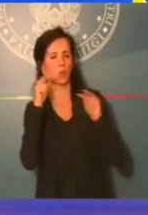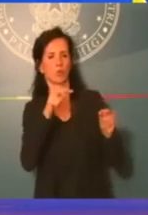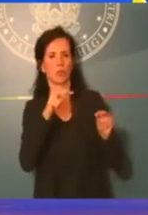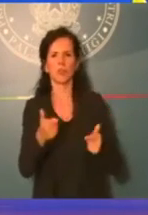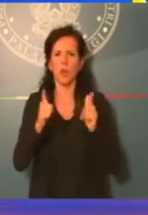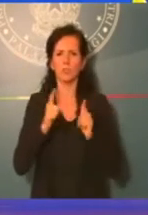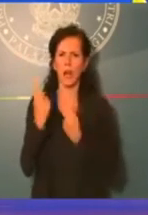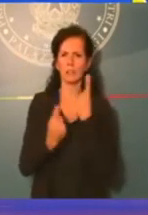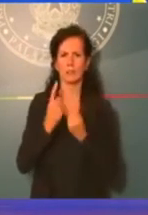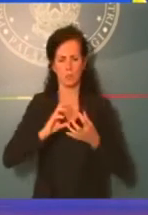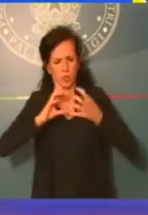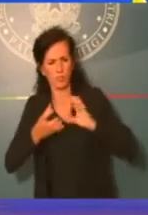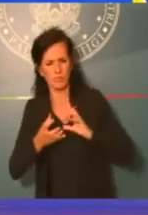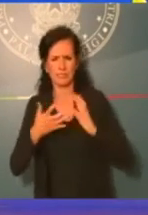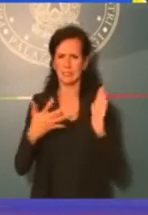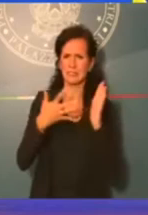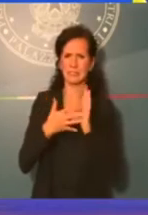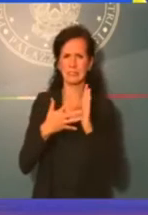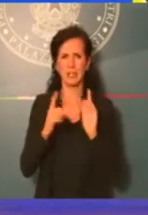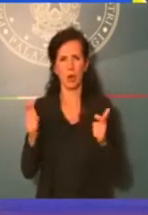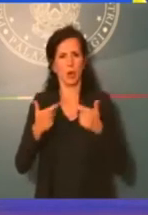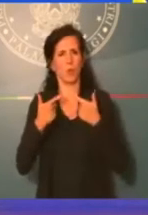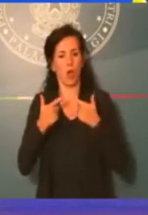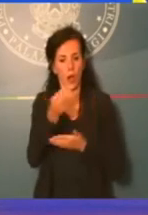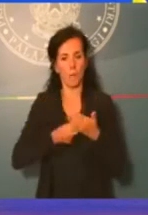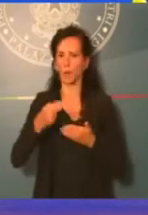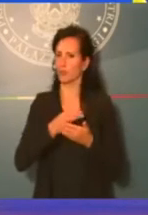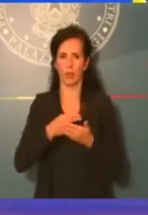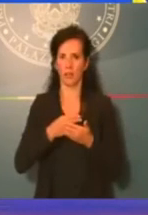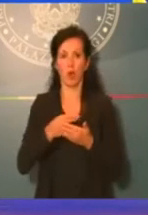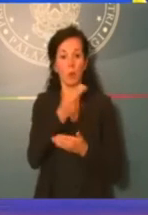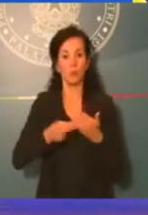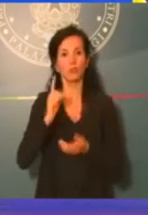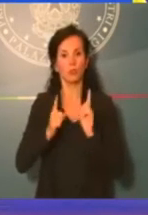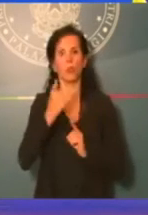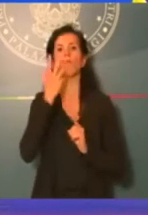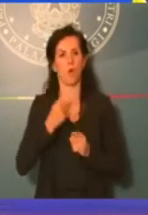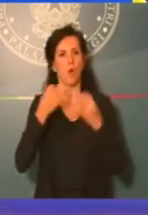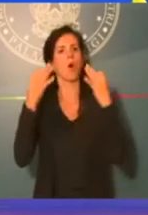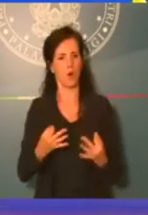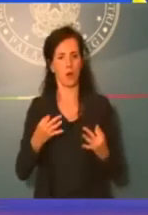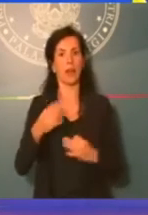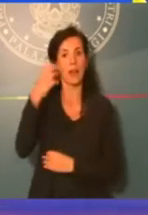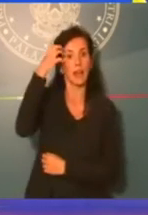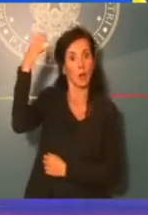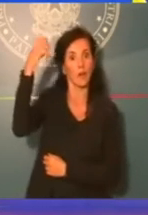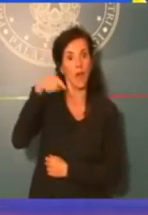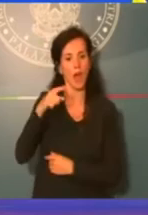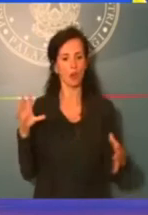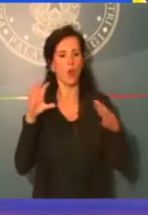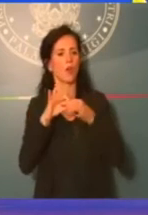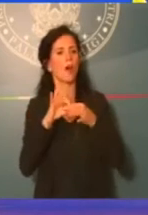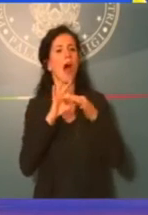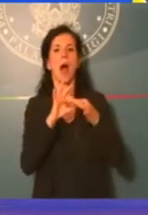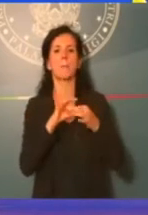ostacolino ovviamente questo progetto politico. Avremo uno Stato amico delle imprese. Aumentiamo l